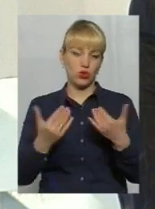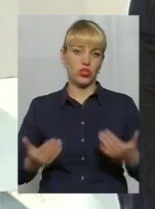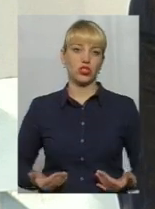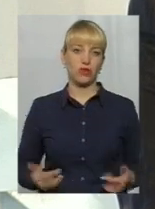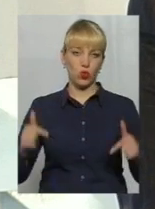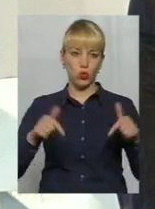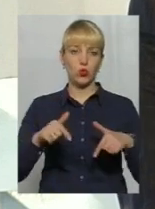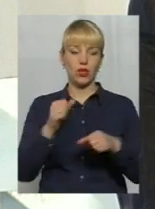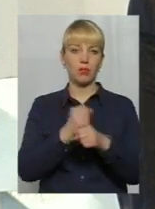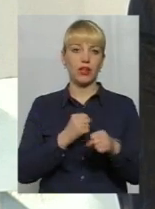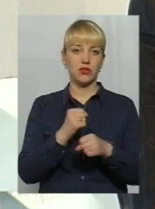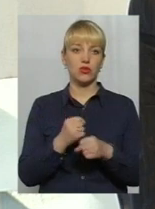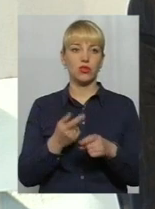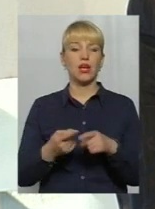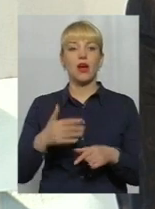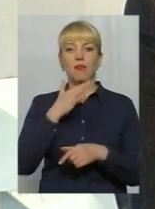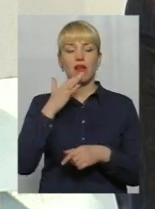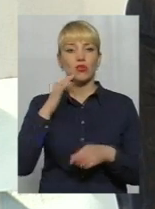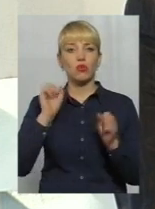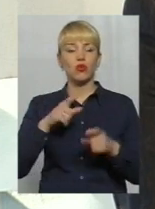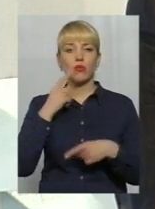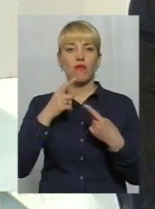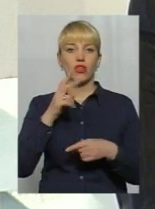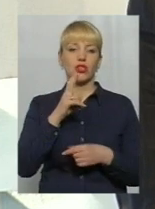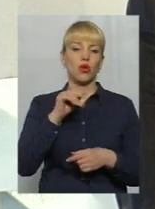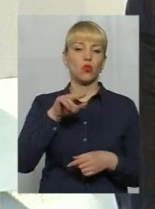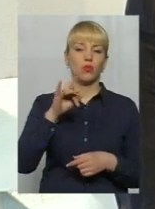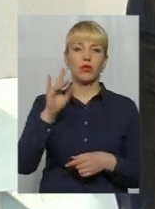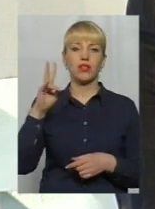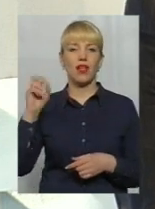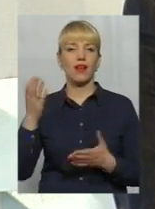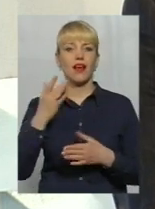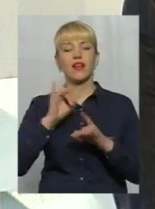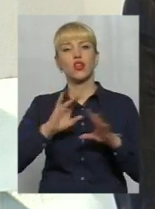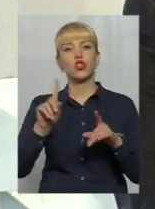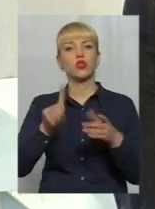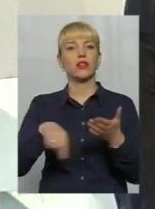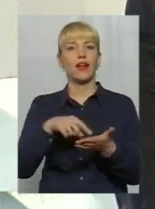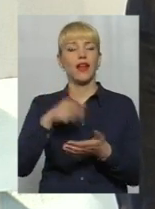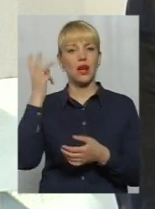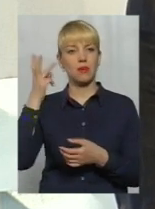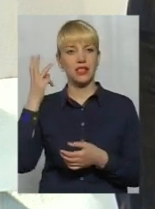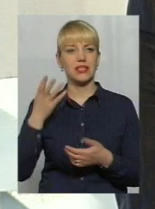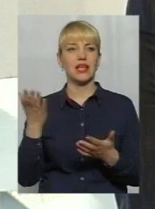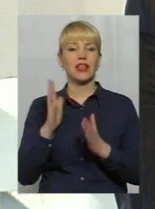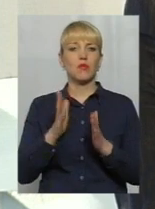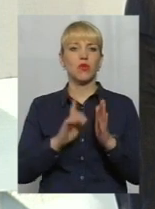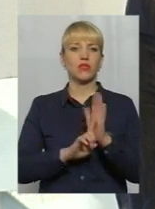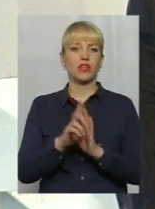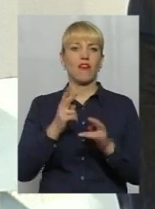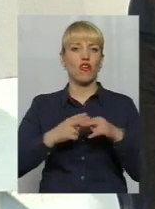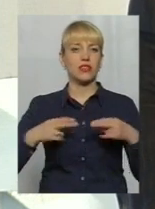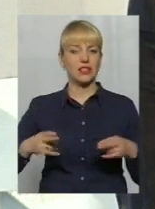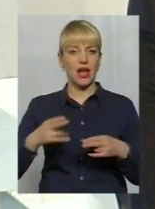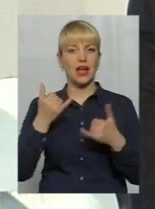працюють. Адже ми дуже можемо багато говорити за Куприна, який розказував, що таке Хмельницький, який тільки був один вокзал.